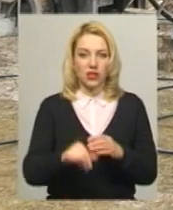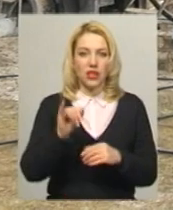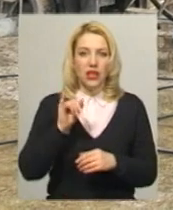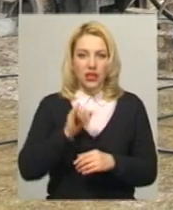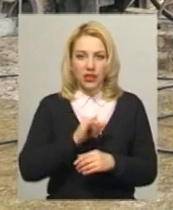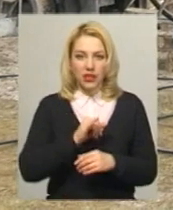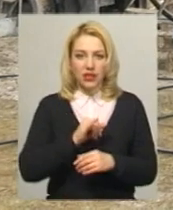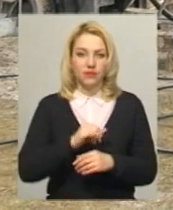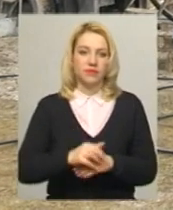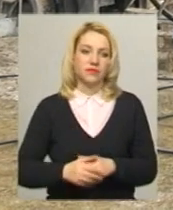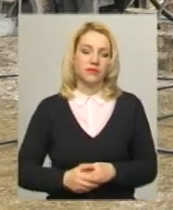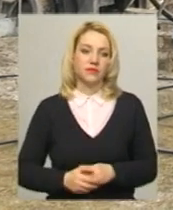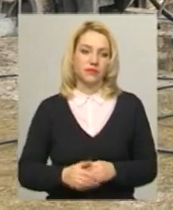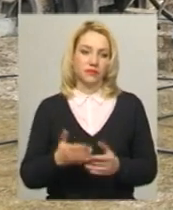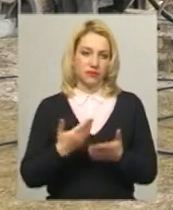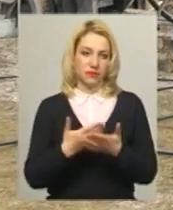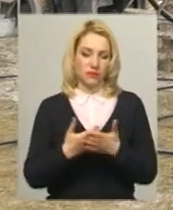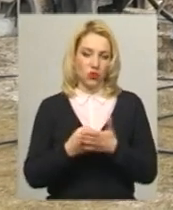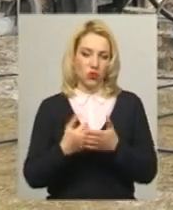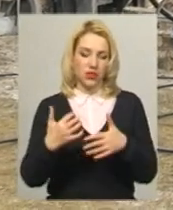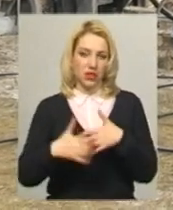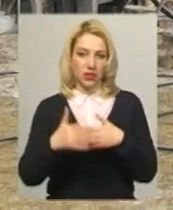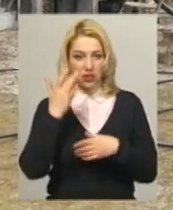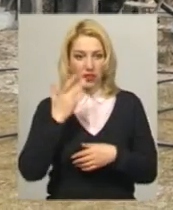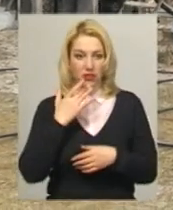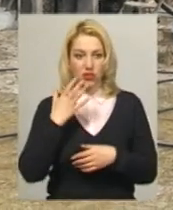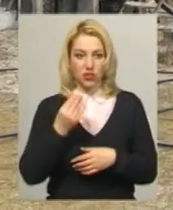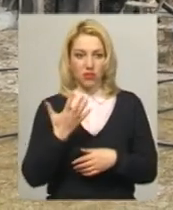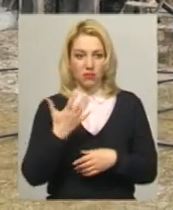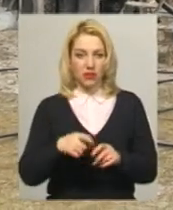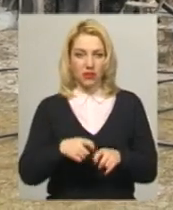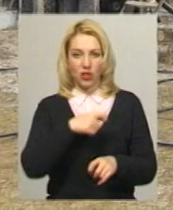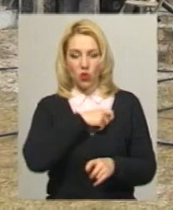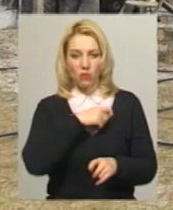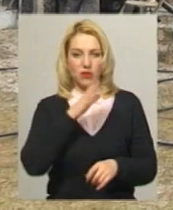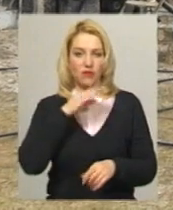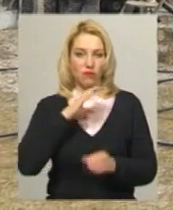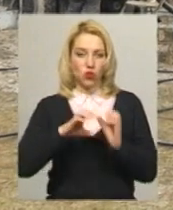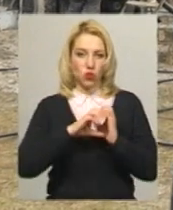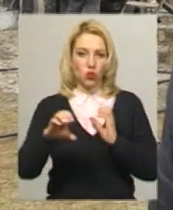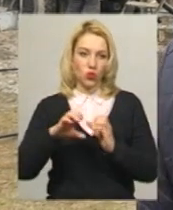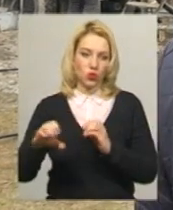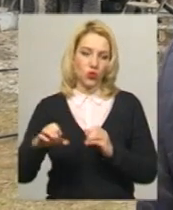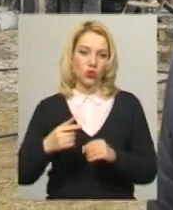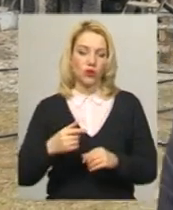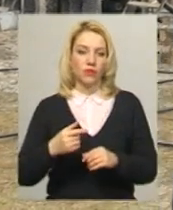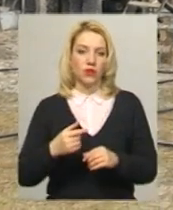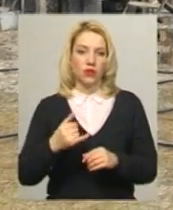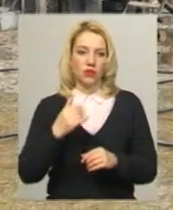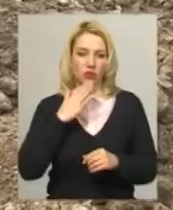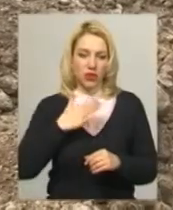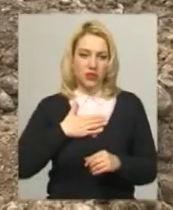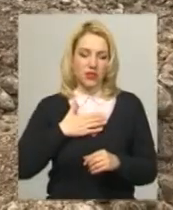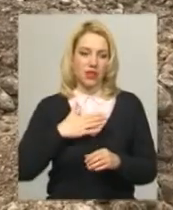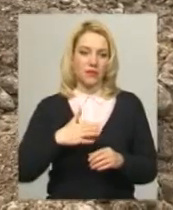десь до середини літа ще 5 кілометрів водогону в нашому населеному